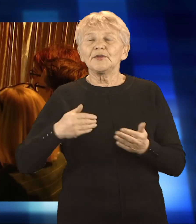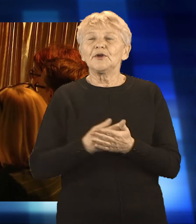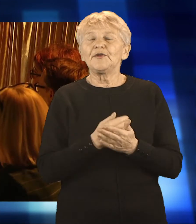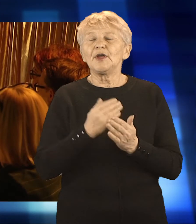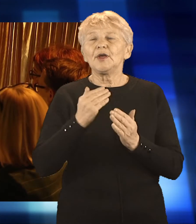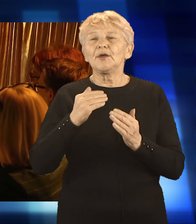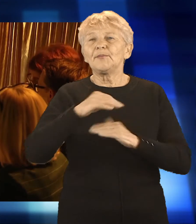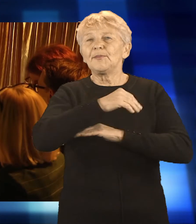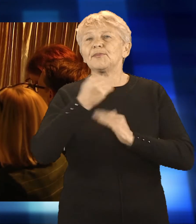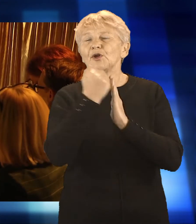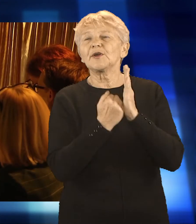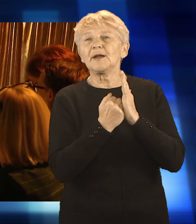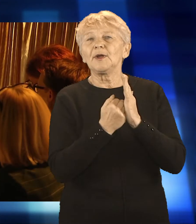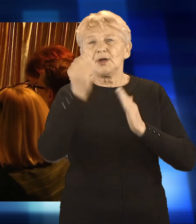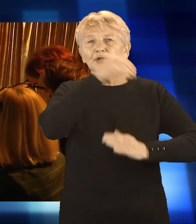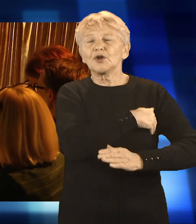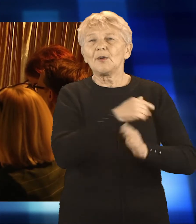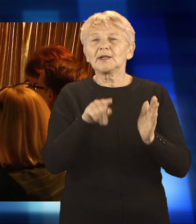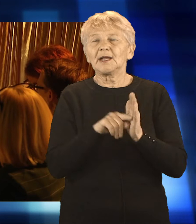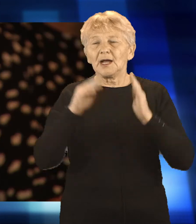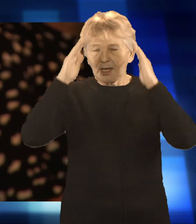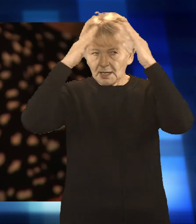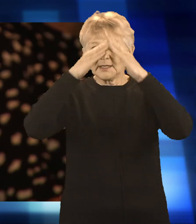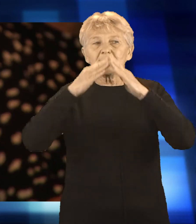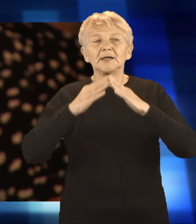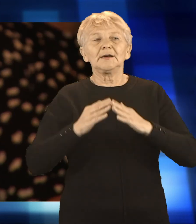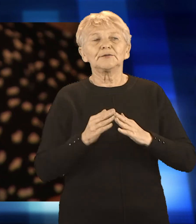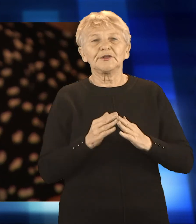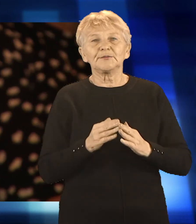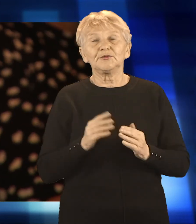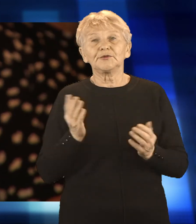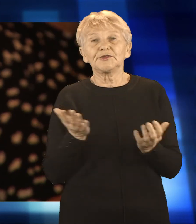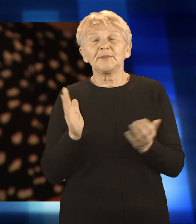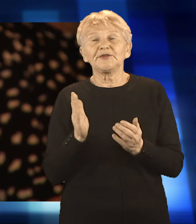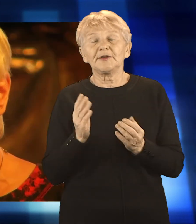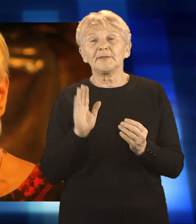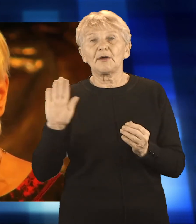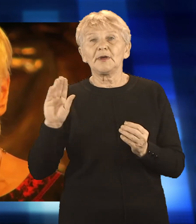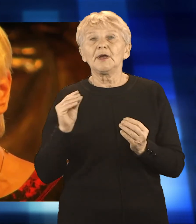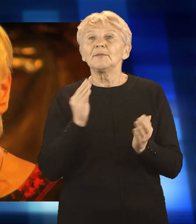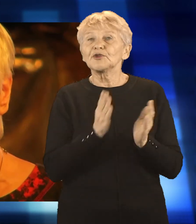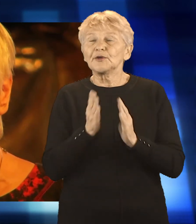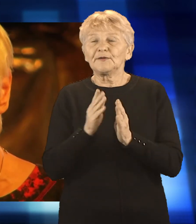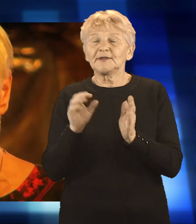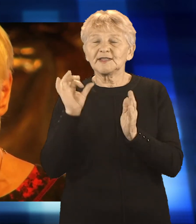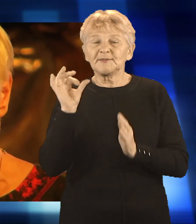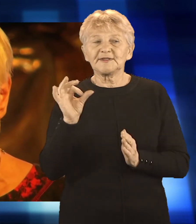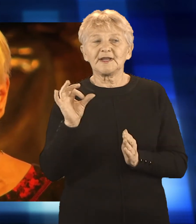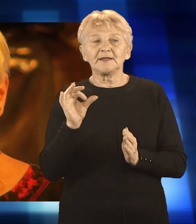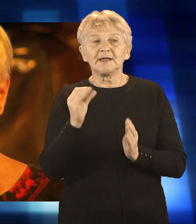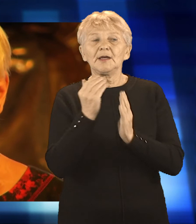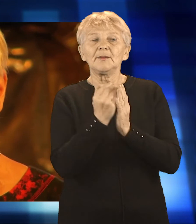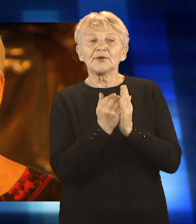placówki oświatowe będą dostosowywały swoją przestrzeń do potrzeb dzieci w spektrum autyzmu. Ponadto planowane są kolejne